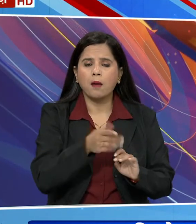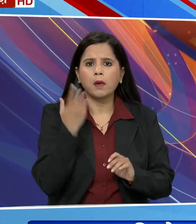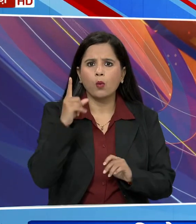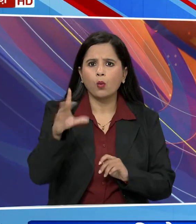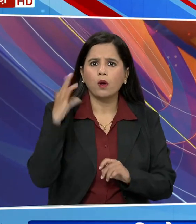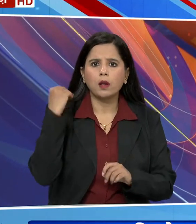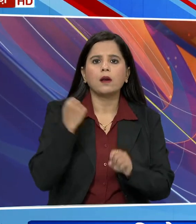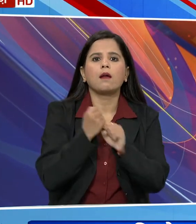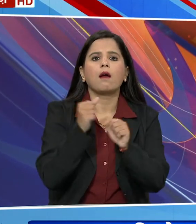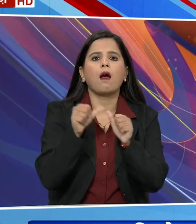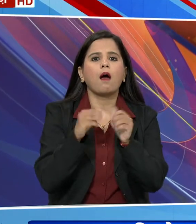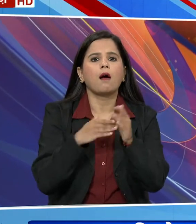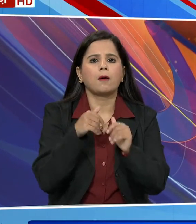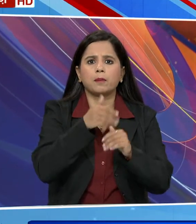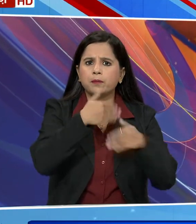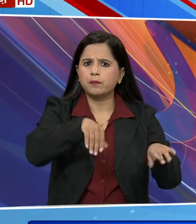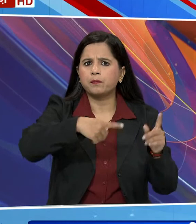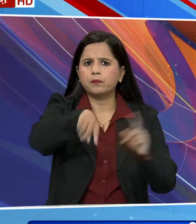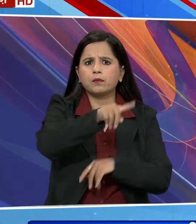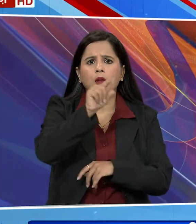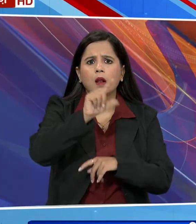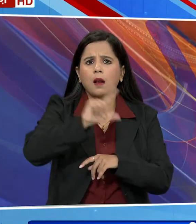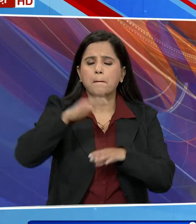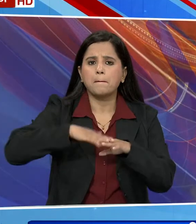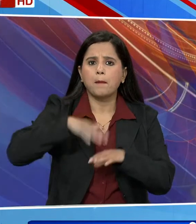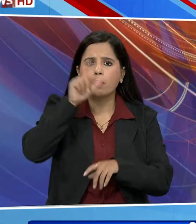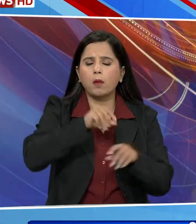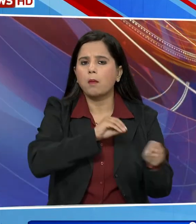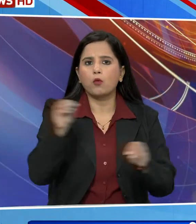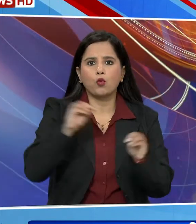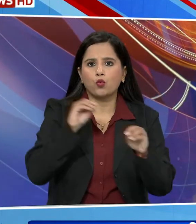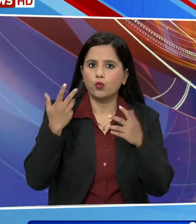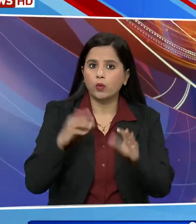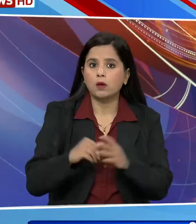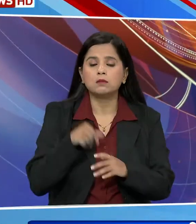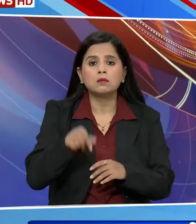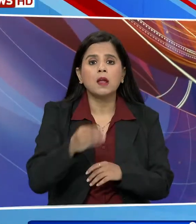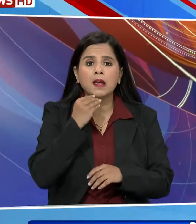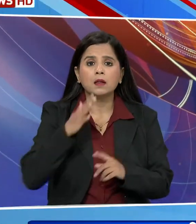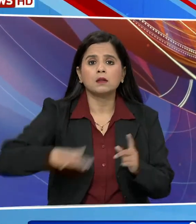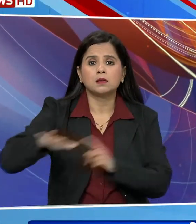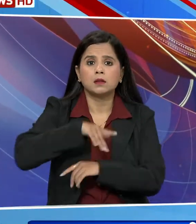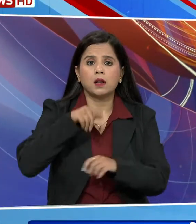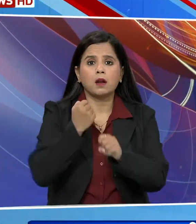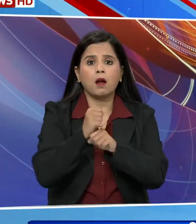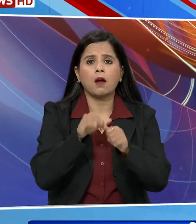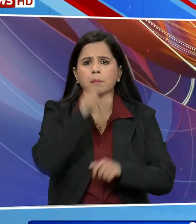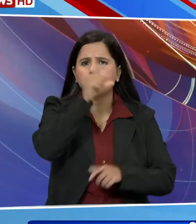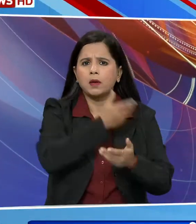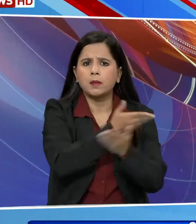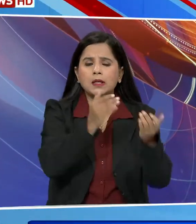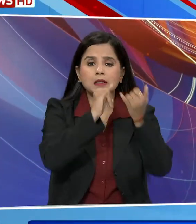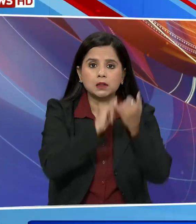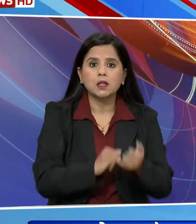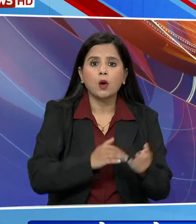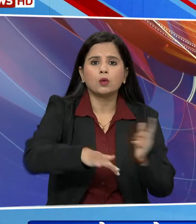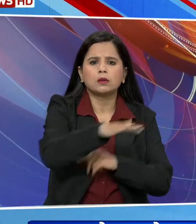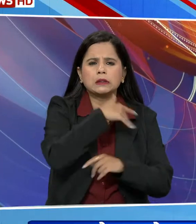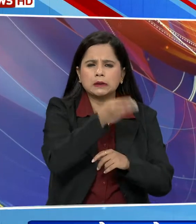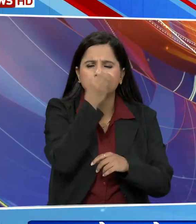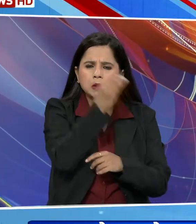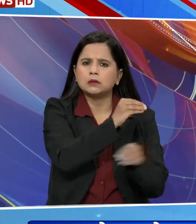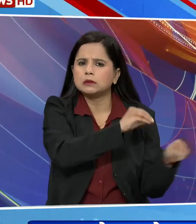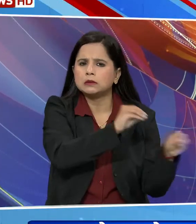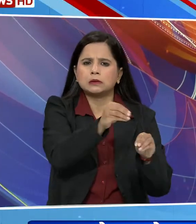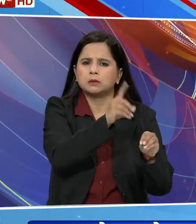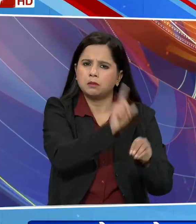सब्ता आजापती में 10 लाग से अधिक लोग विस्थापित हुए इस्राइज इस्राइज ने गज़वासियों से दक्षिन का छेत्र भी खाली